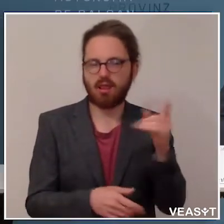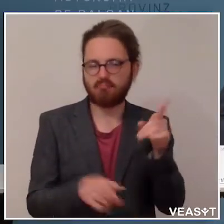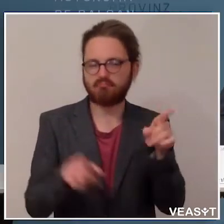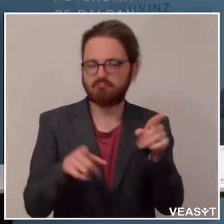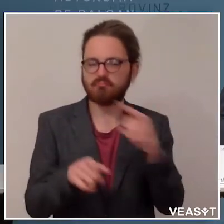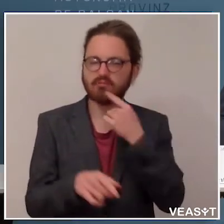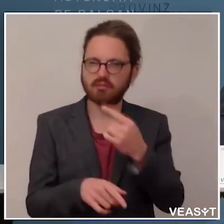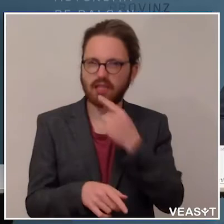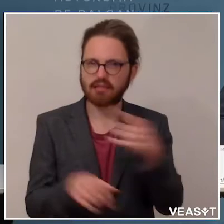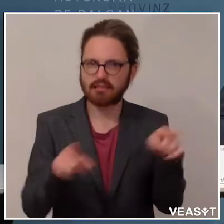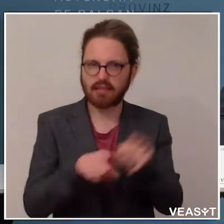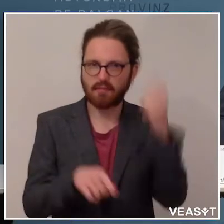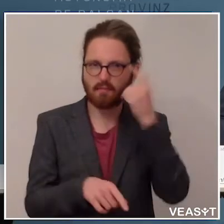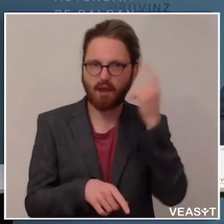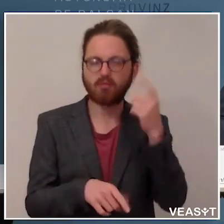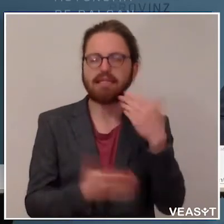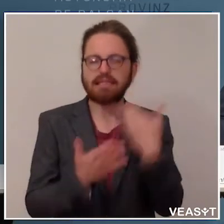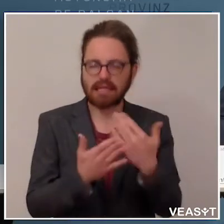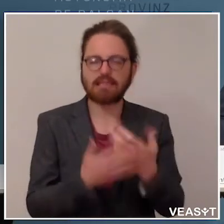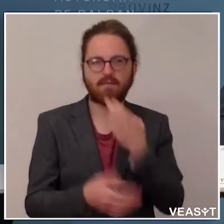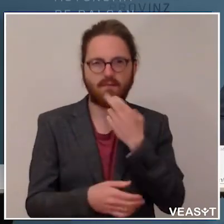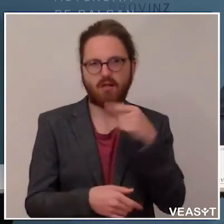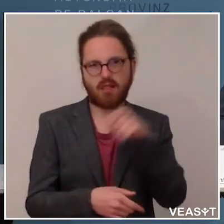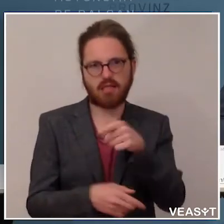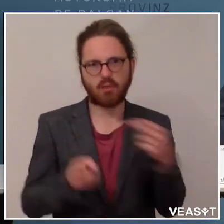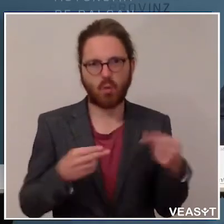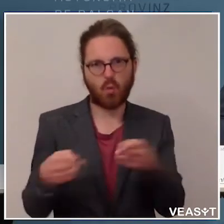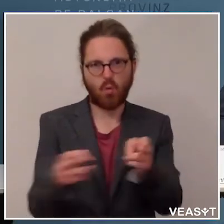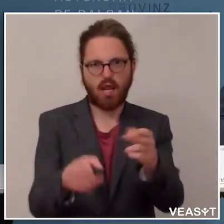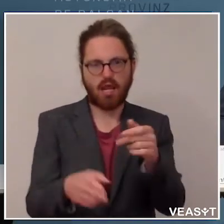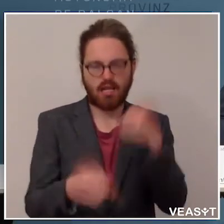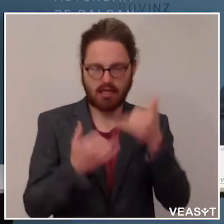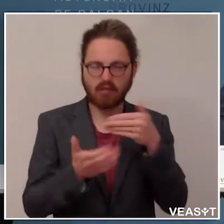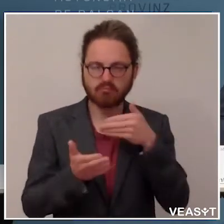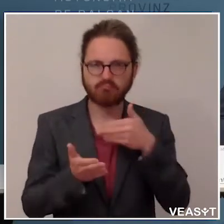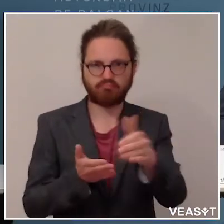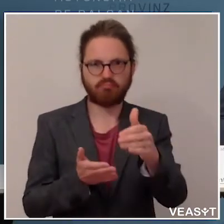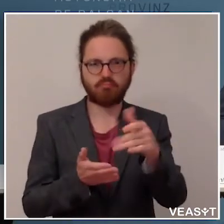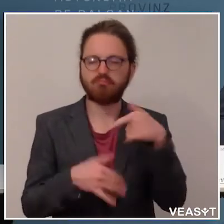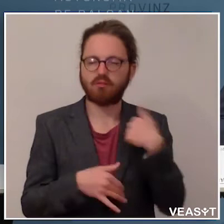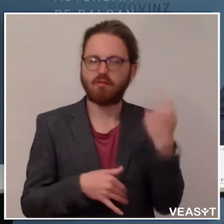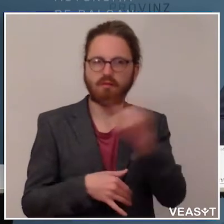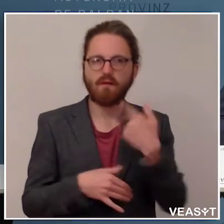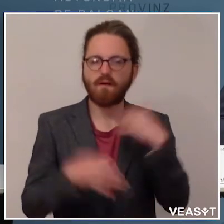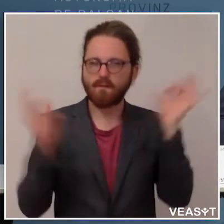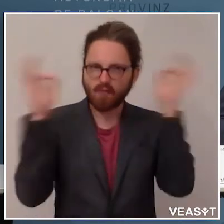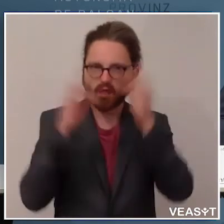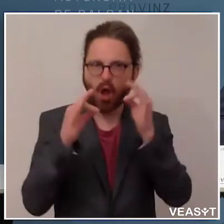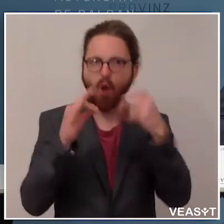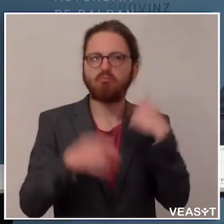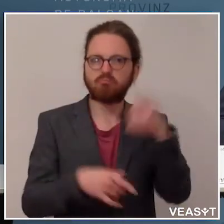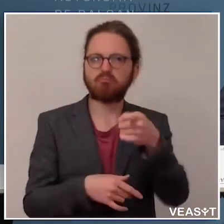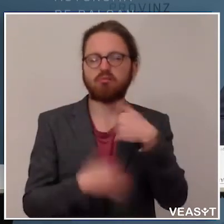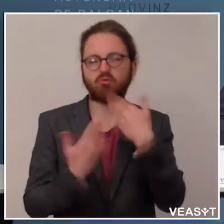worden. Und deshalb wollen wir diesen Weg gemeinsam gehen. Im Vertrauen darauf, dass wir eine solche Gesellschaft haben,